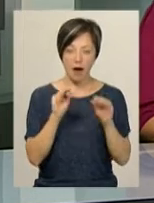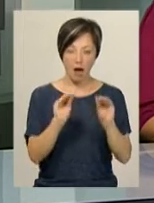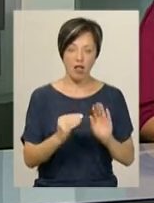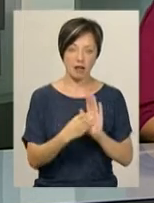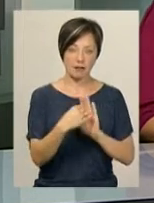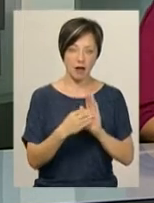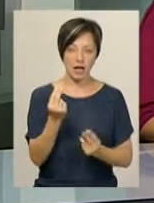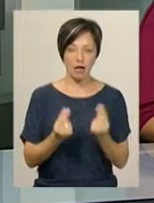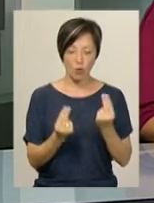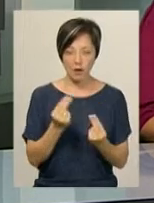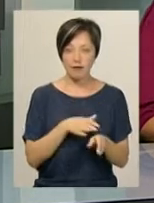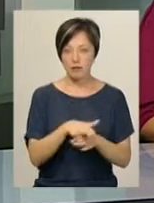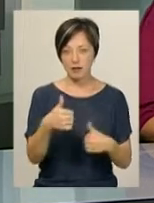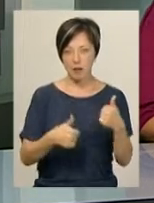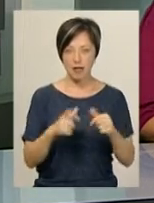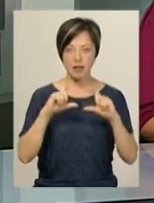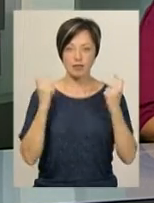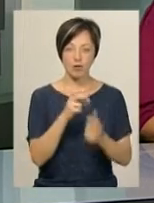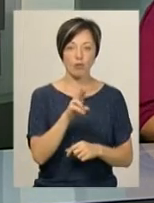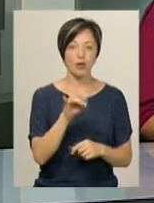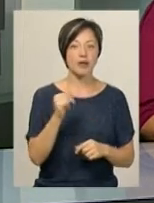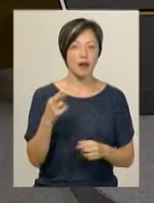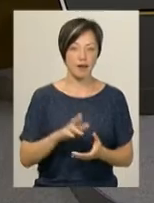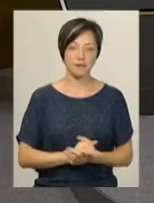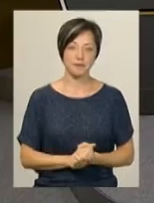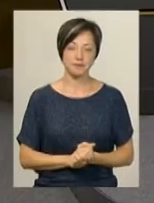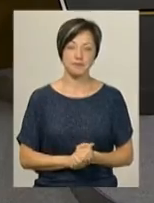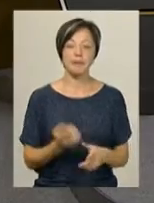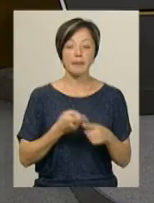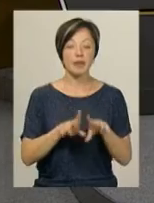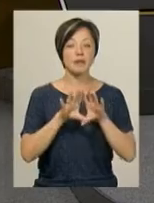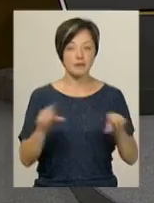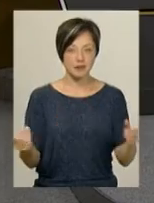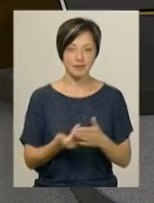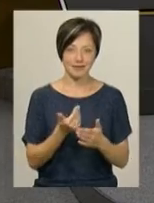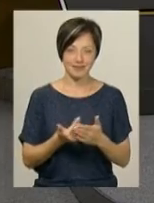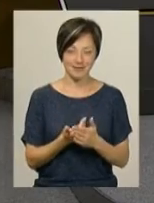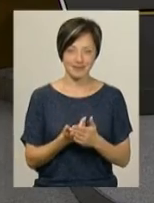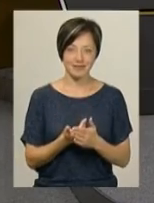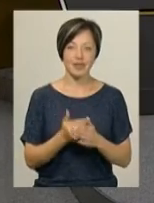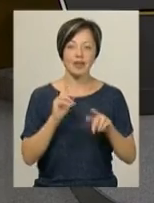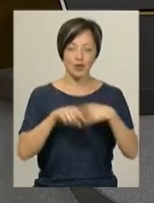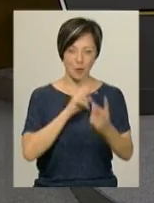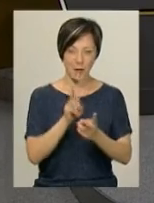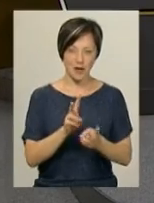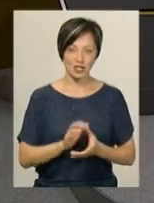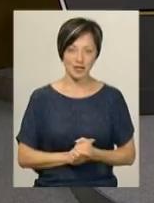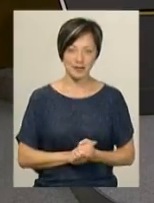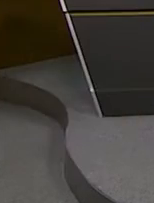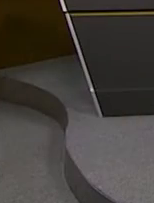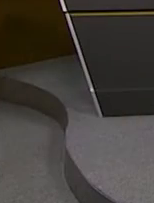ігор. Відбуватимуться ж змагання на стадіоні Поділля. На цьому наш випуск завершено. До побачення.